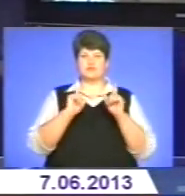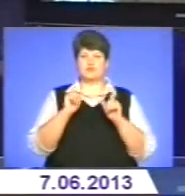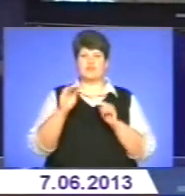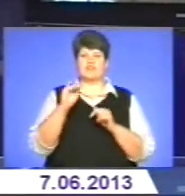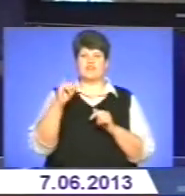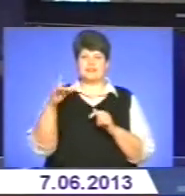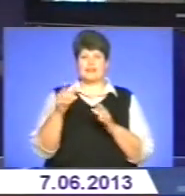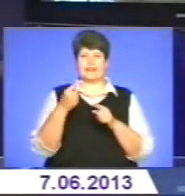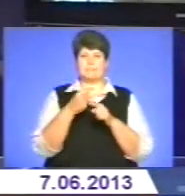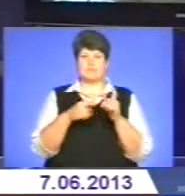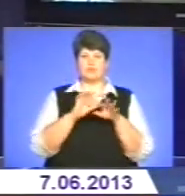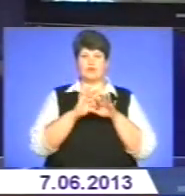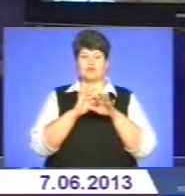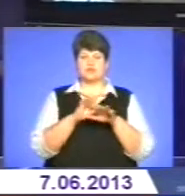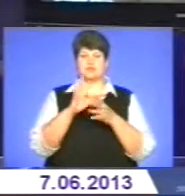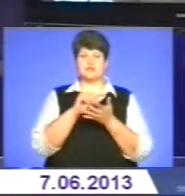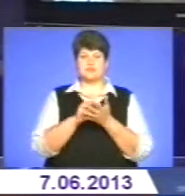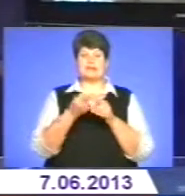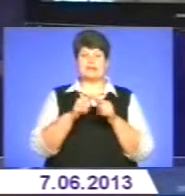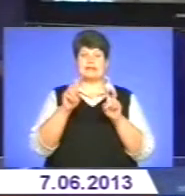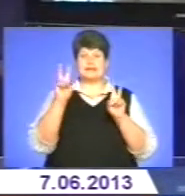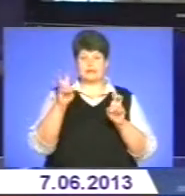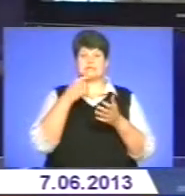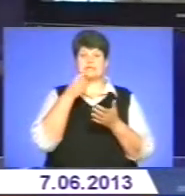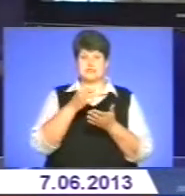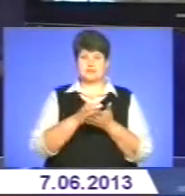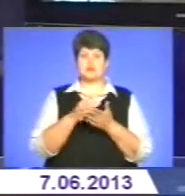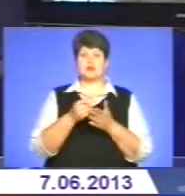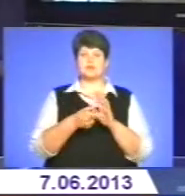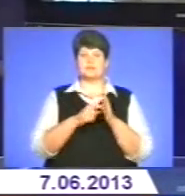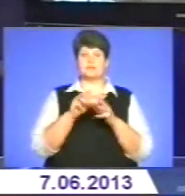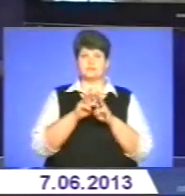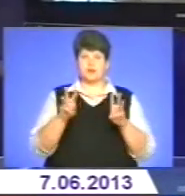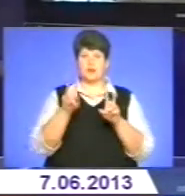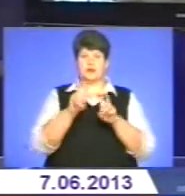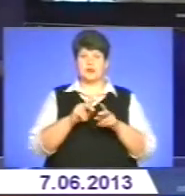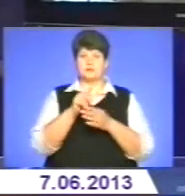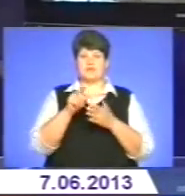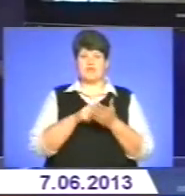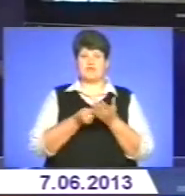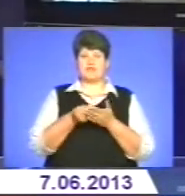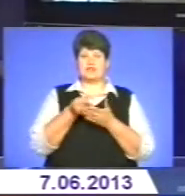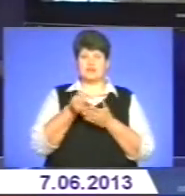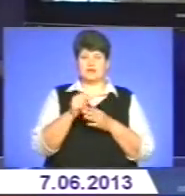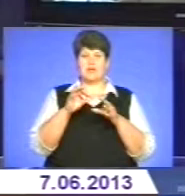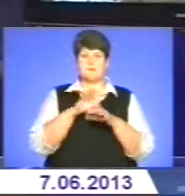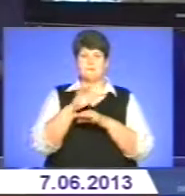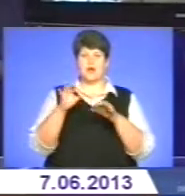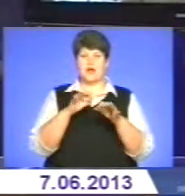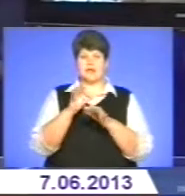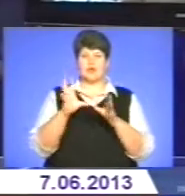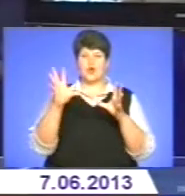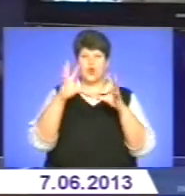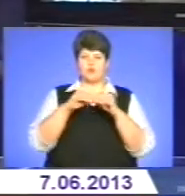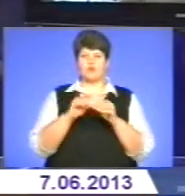що займаються цією темою, запевним, що Кабмін розглядає питання фінансування проєктів комплексного впровадження у